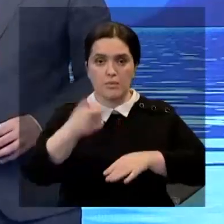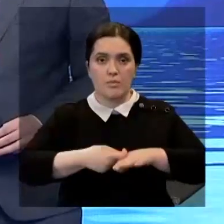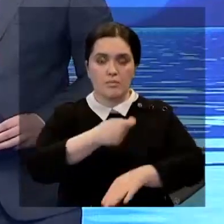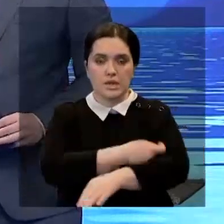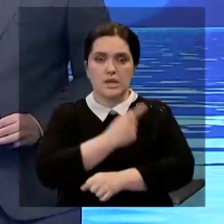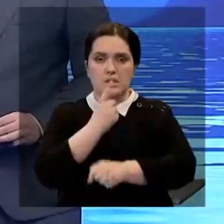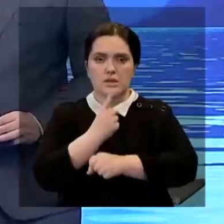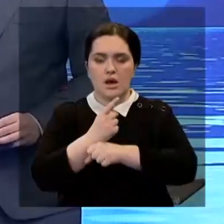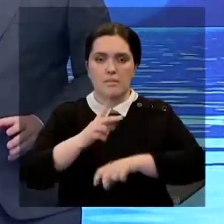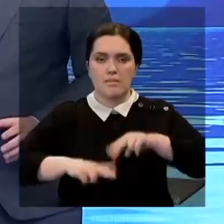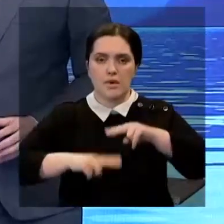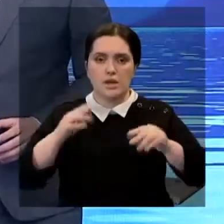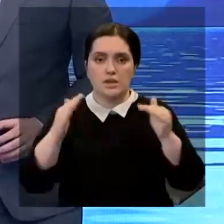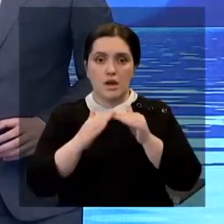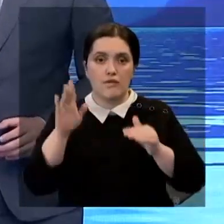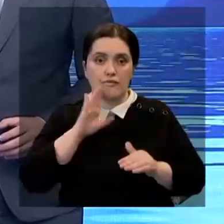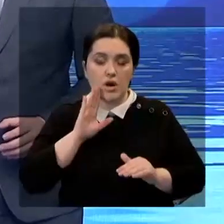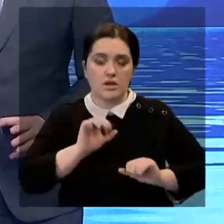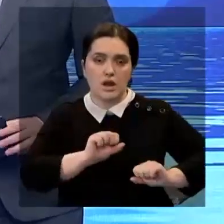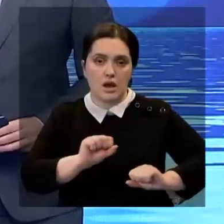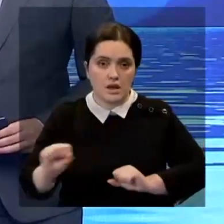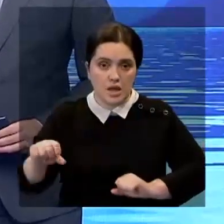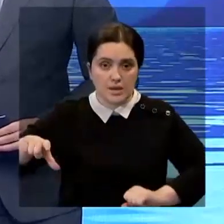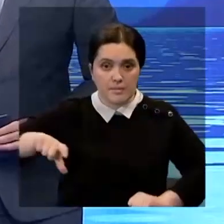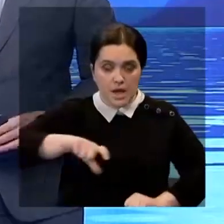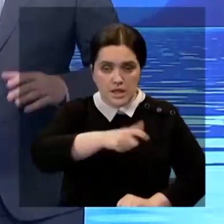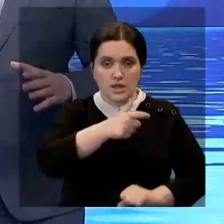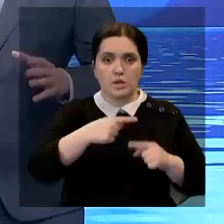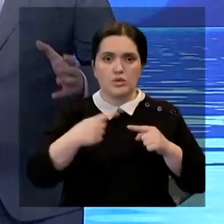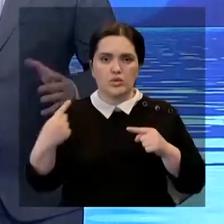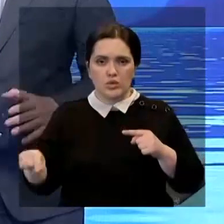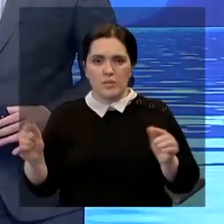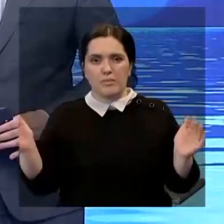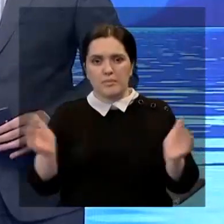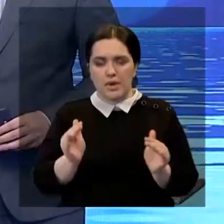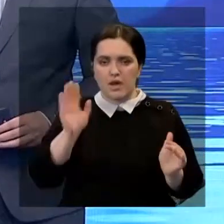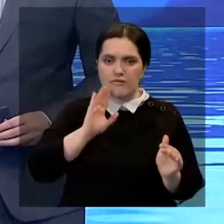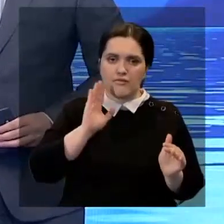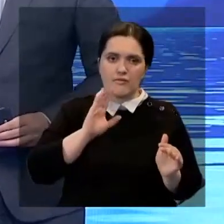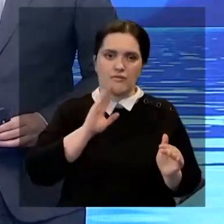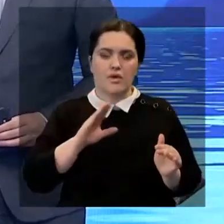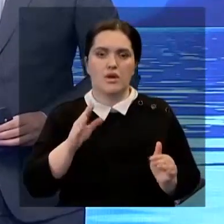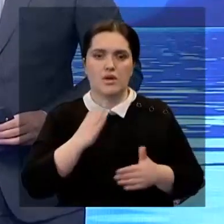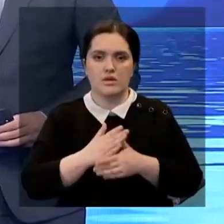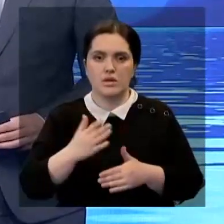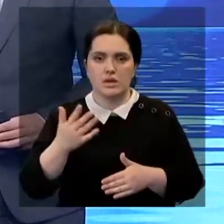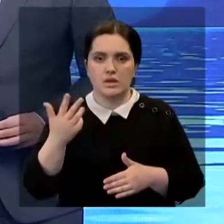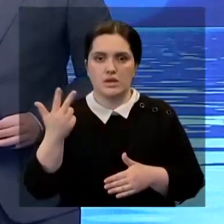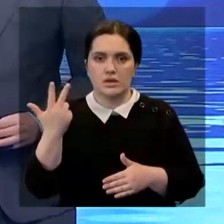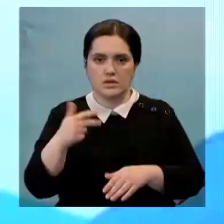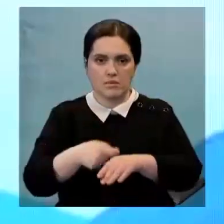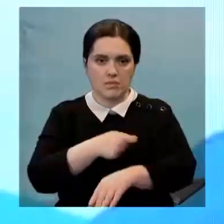размещать постройки. Это водоохранная полоса. На других, более мелких реках этот промежуток не превышает 30